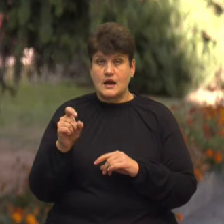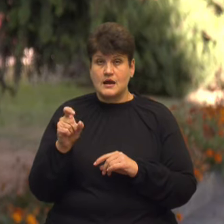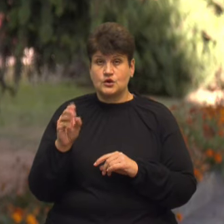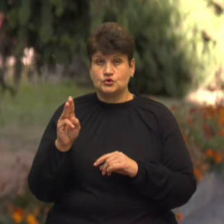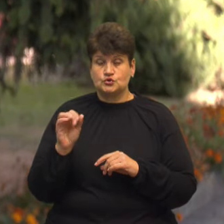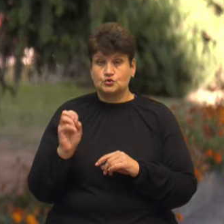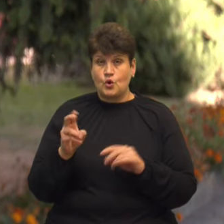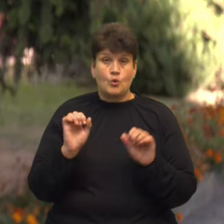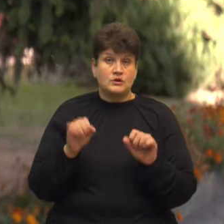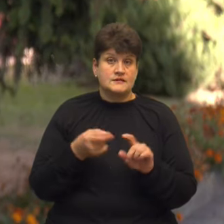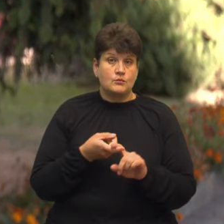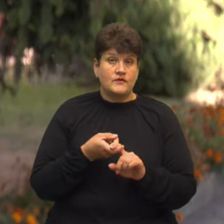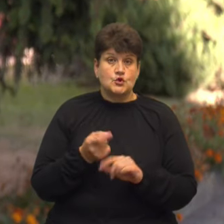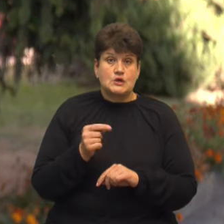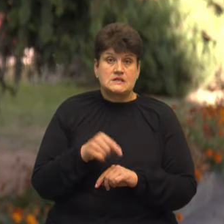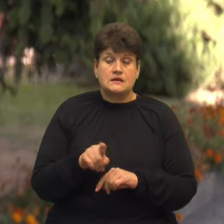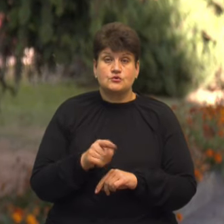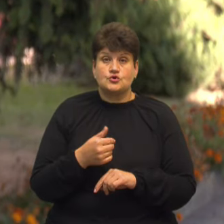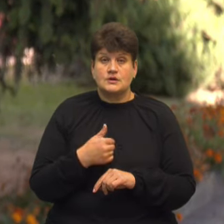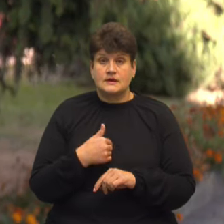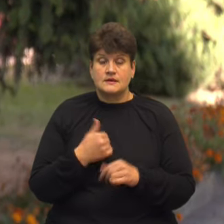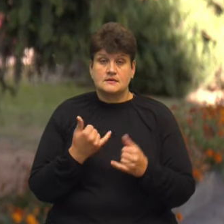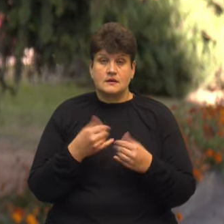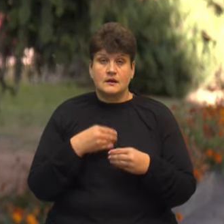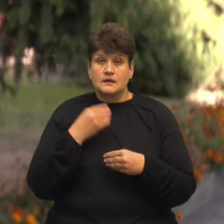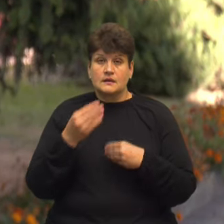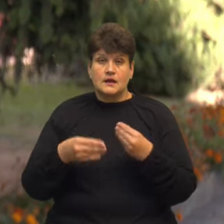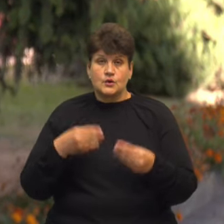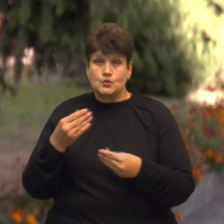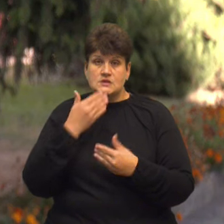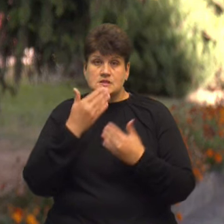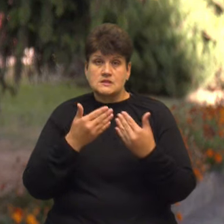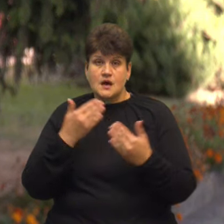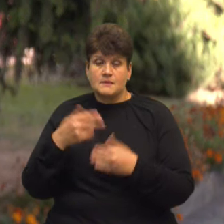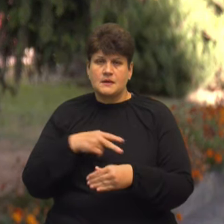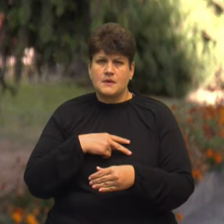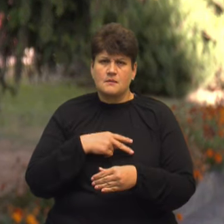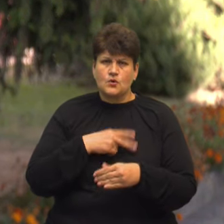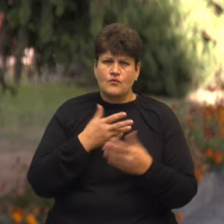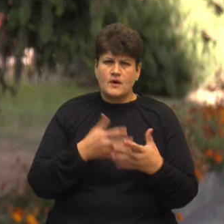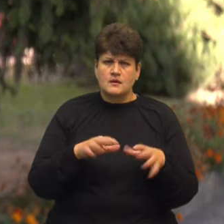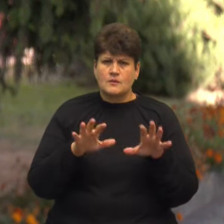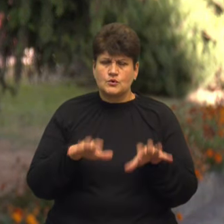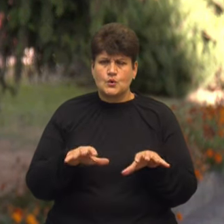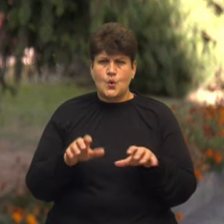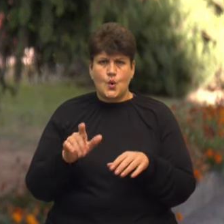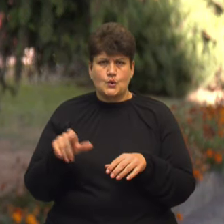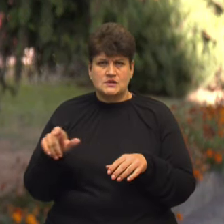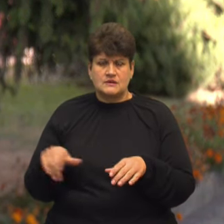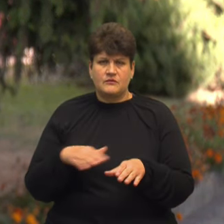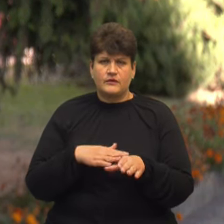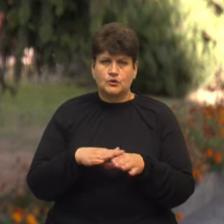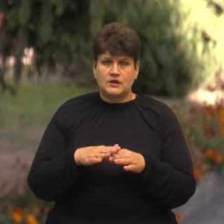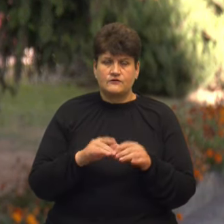з тим, що я зараз даю запити щодо преміювання посадових осіб виконавчого